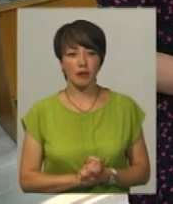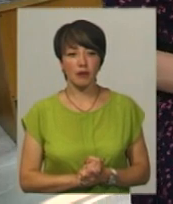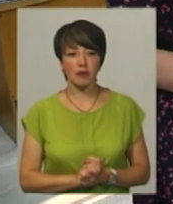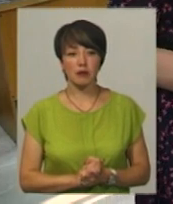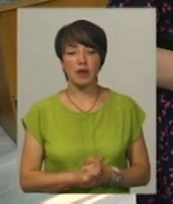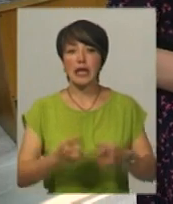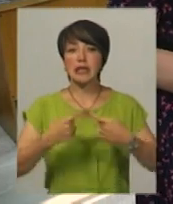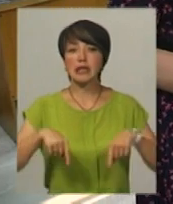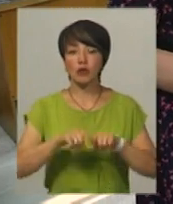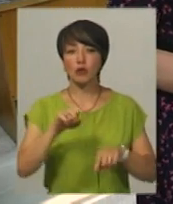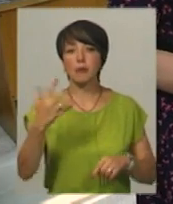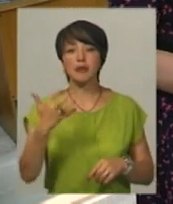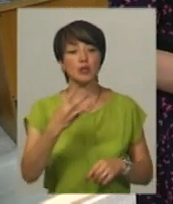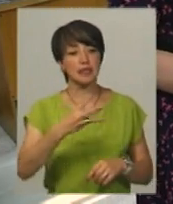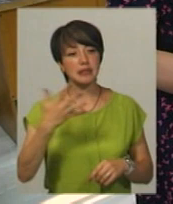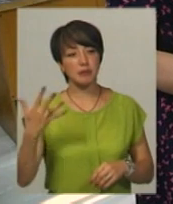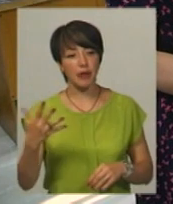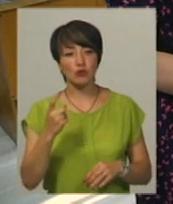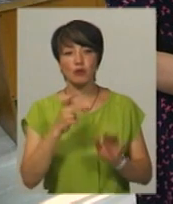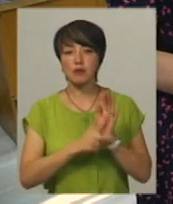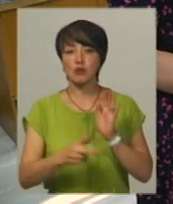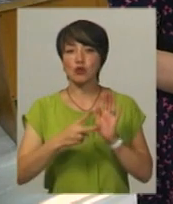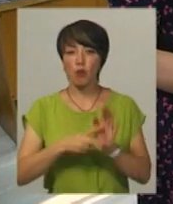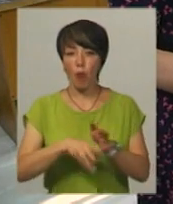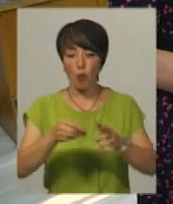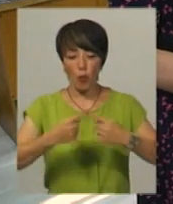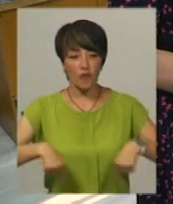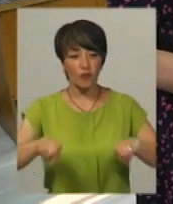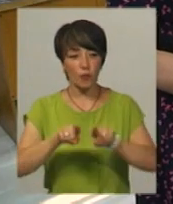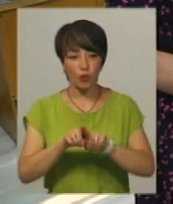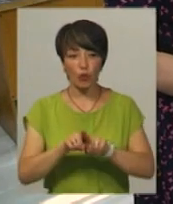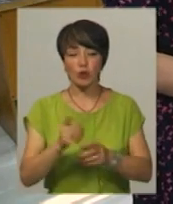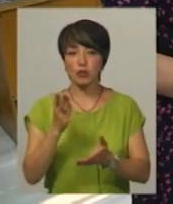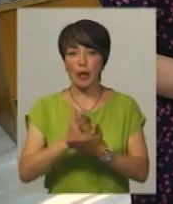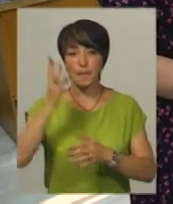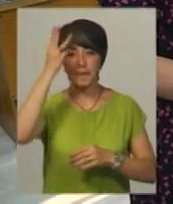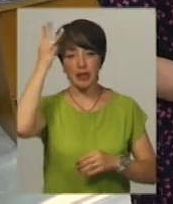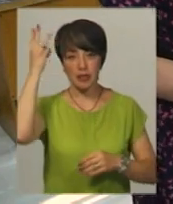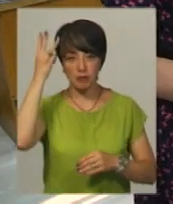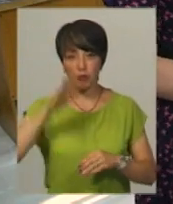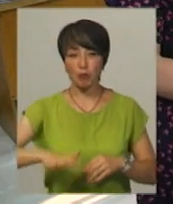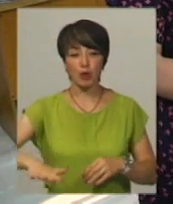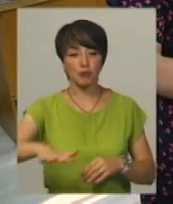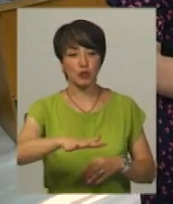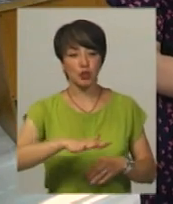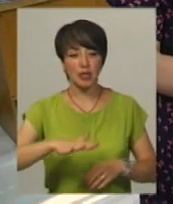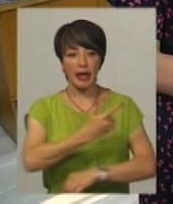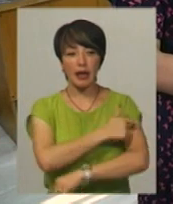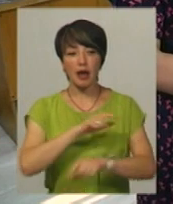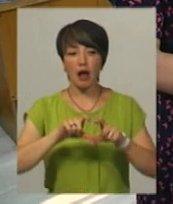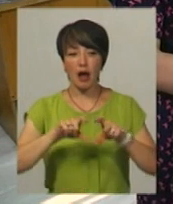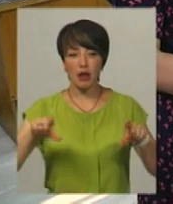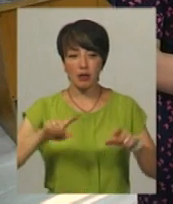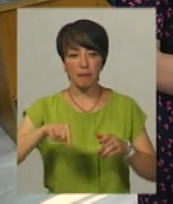Дільниця за номером 535 187-го виборчого округу, яка розташовується в Хмельницькому в приміщенні лікарні та